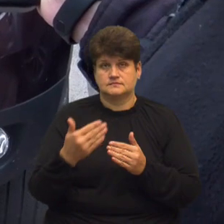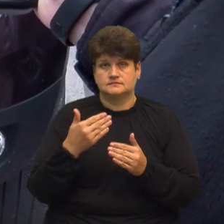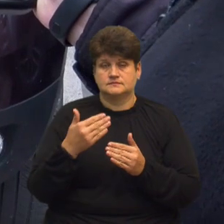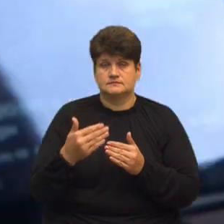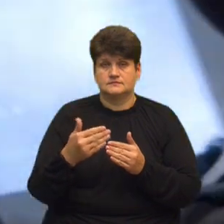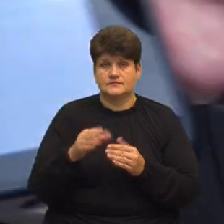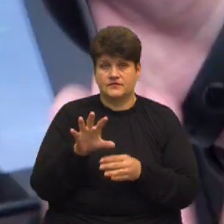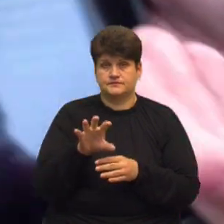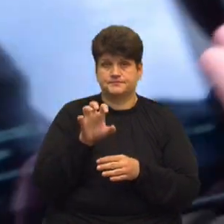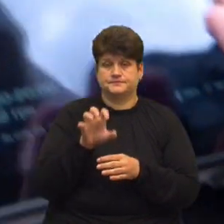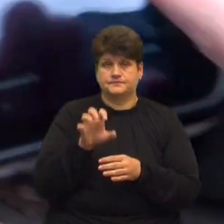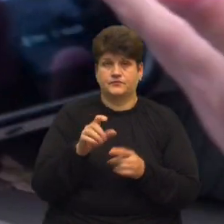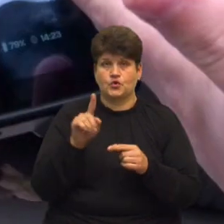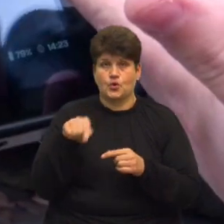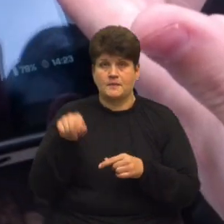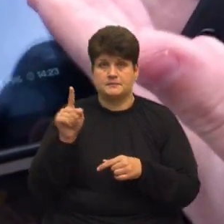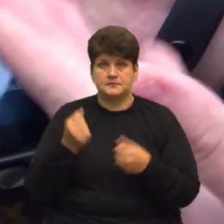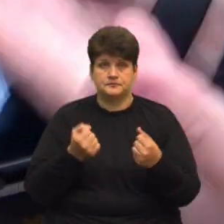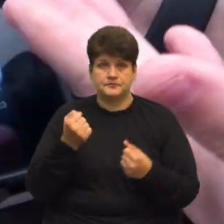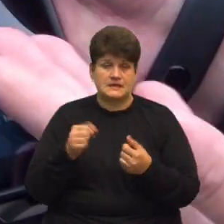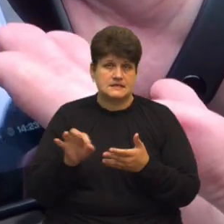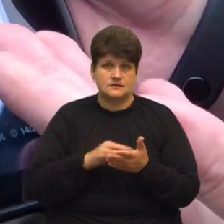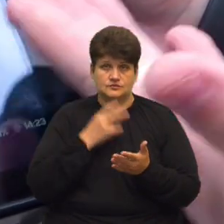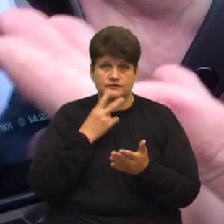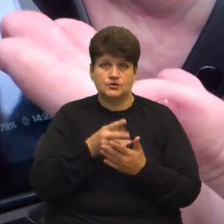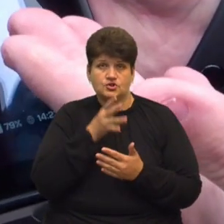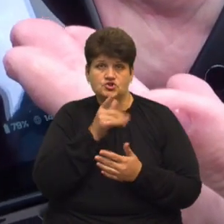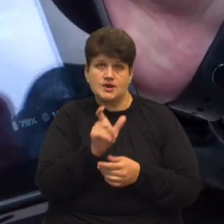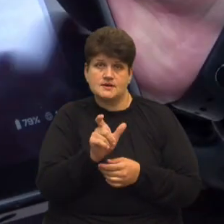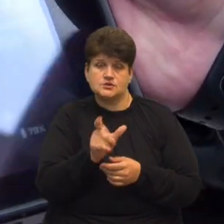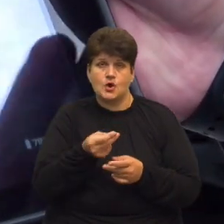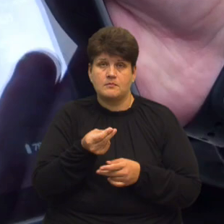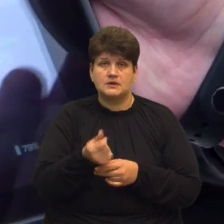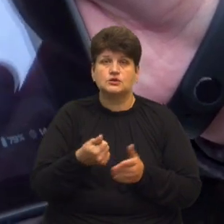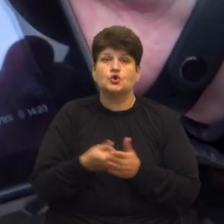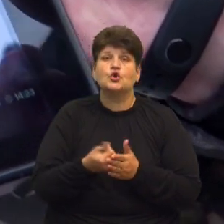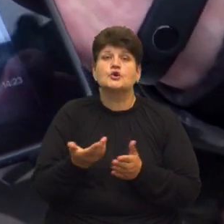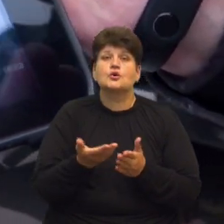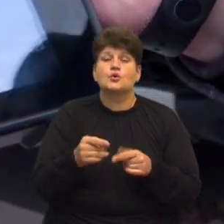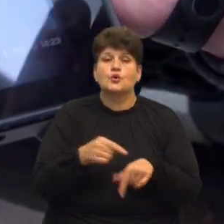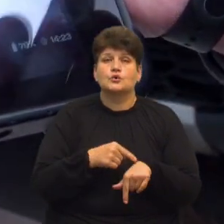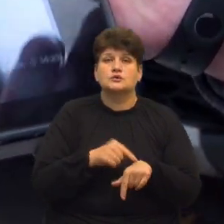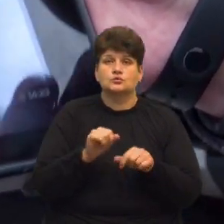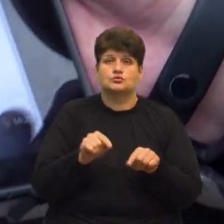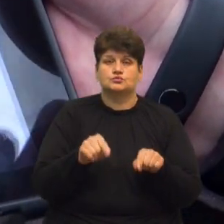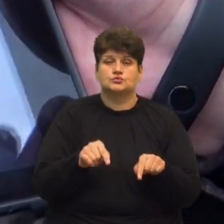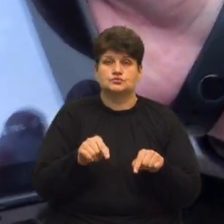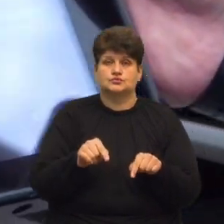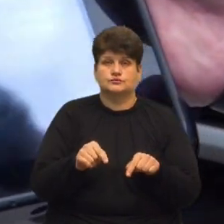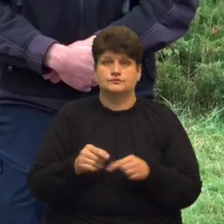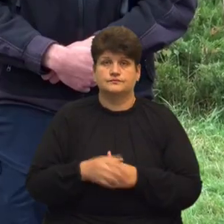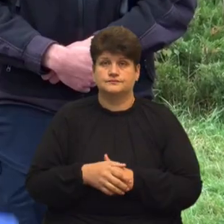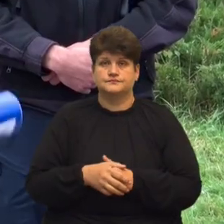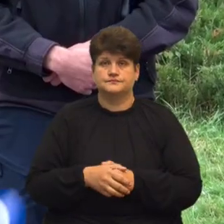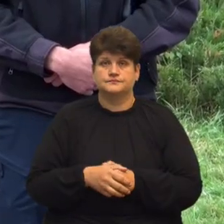він щитує номера і одразу зазначає час оплати Тобто до якої години автомобіль може знаходитись на даному паркувальному